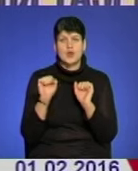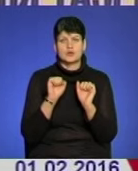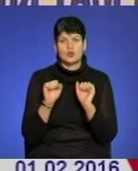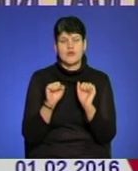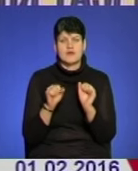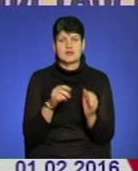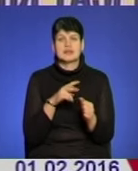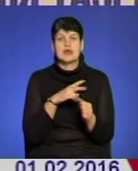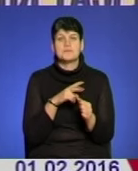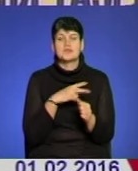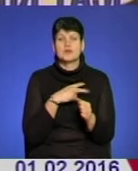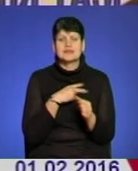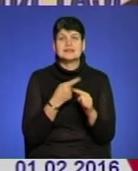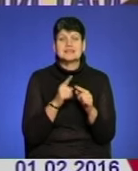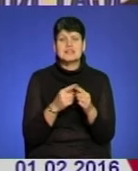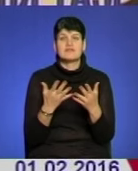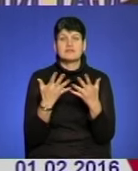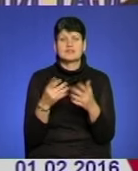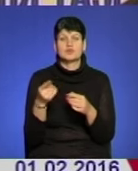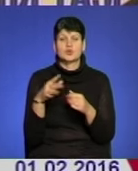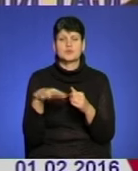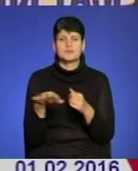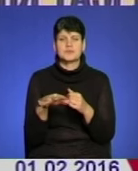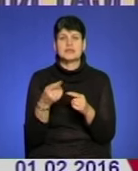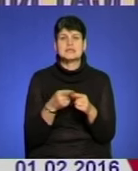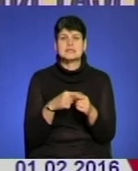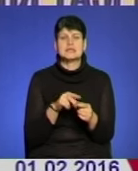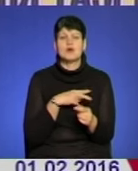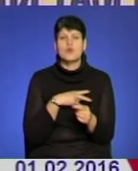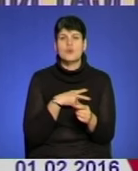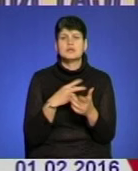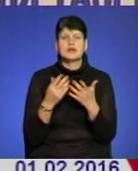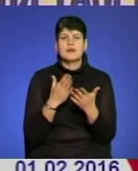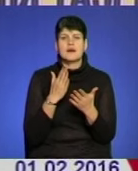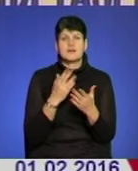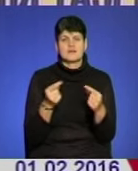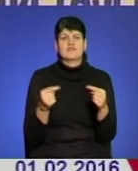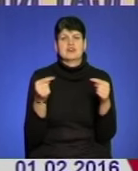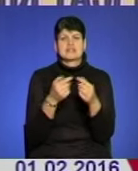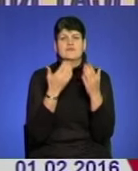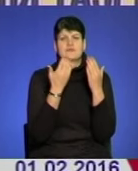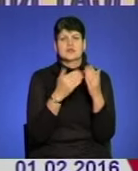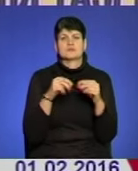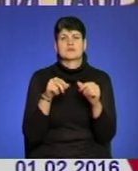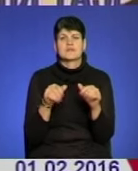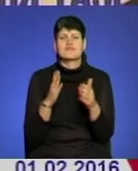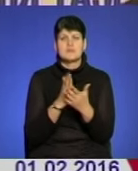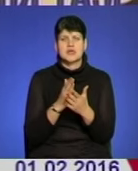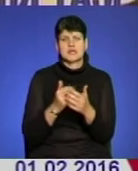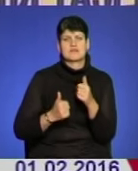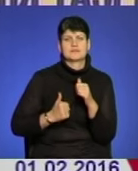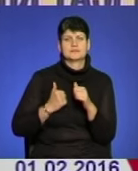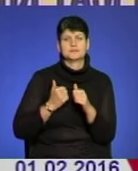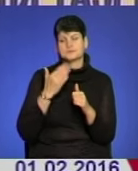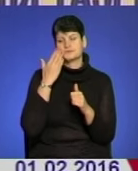Бо це нагорода, яка признана на Тернопілі, це нагорода, яка признана вашими земляками, і ви маєте високо гордо